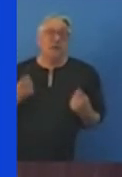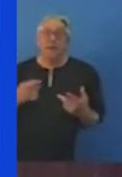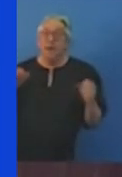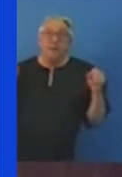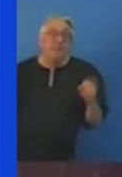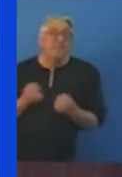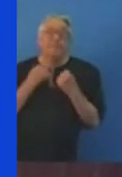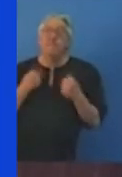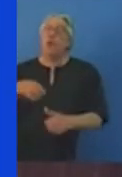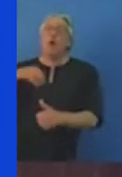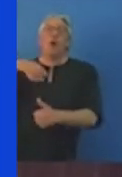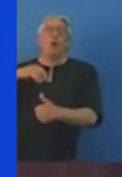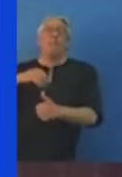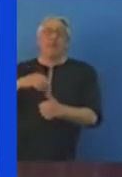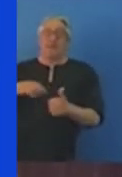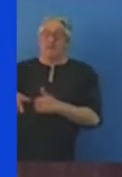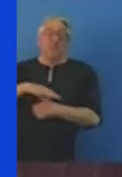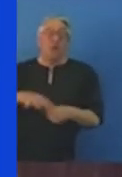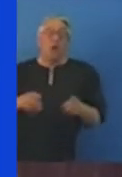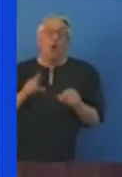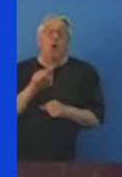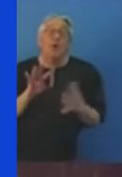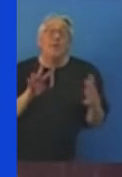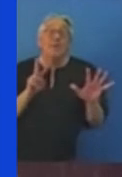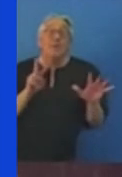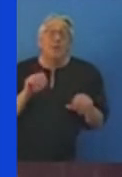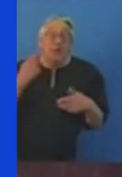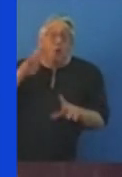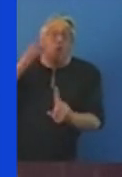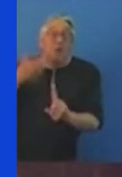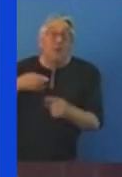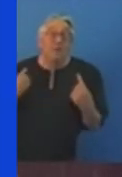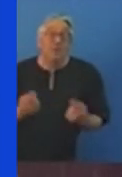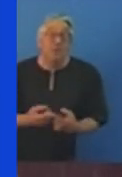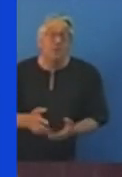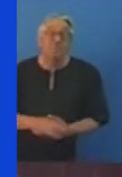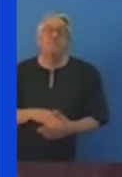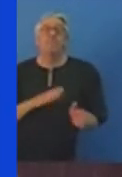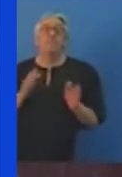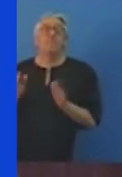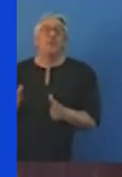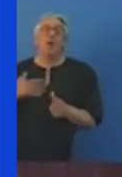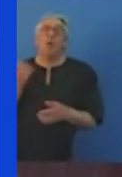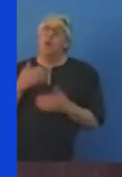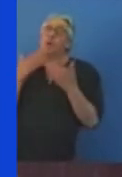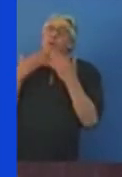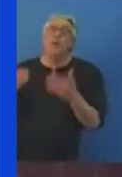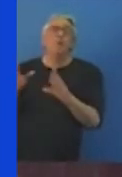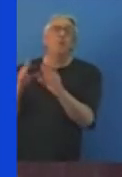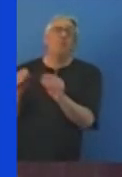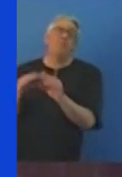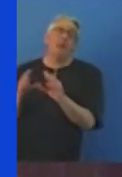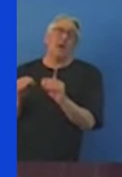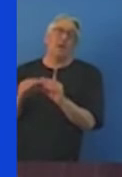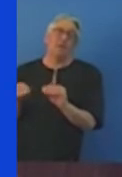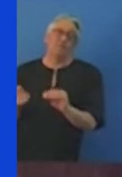engagements internationaux, je voudrais ici remercier en particulier la Roumanie, qui était prête à mettre à disposition ses forces armées dans